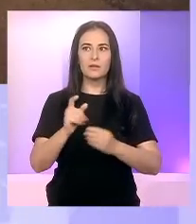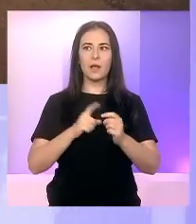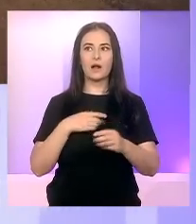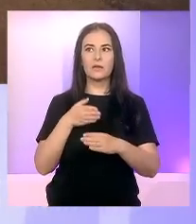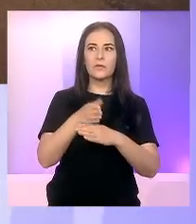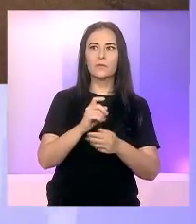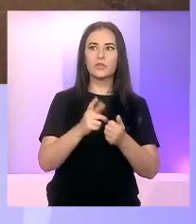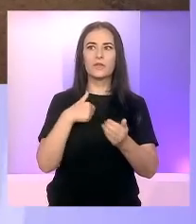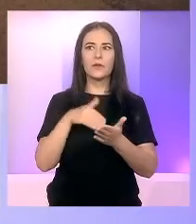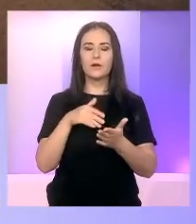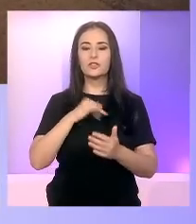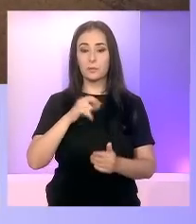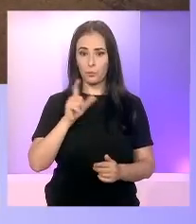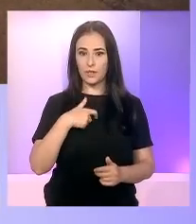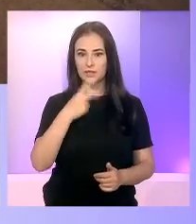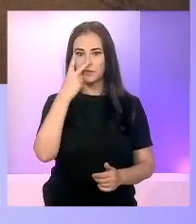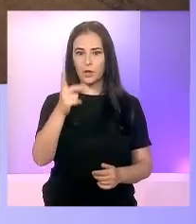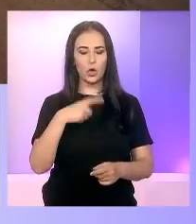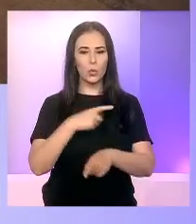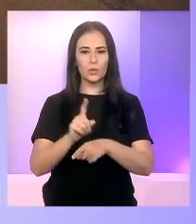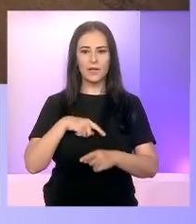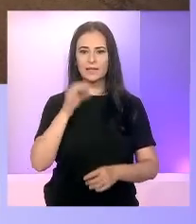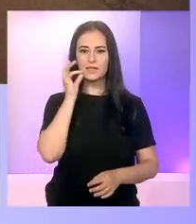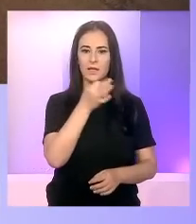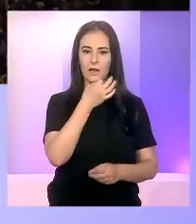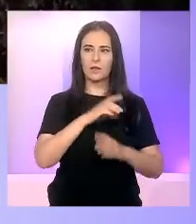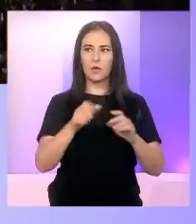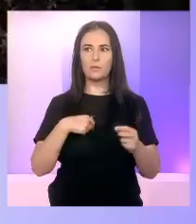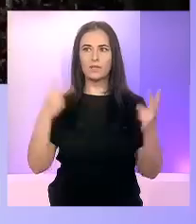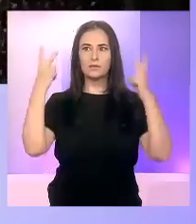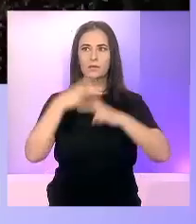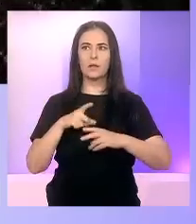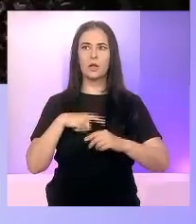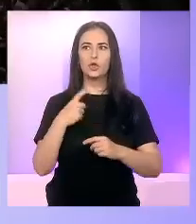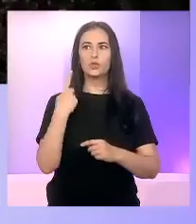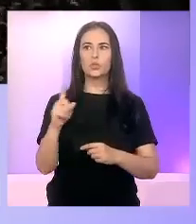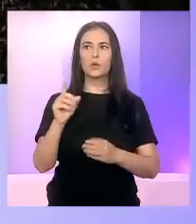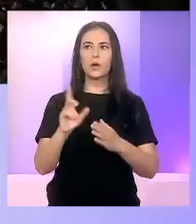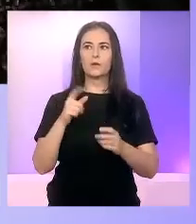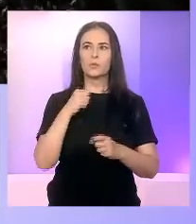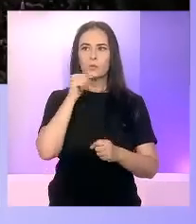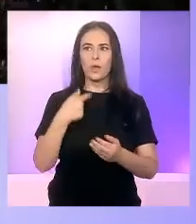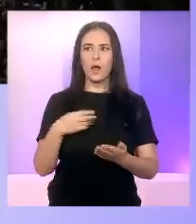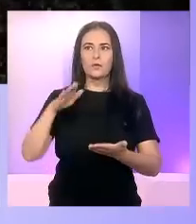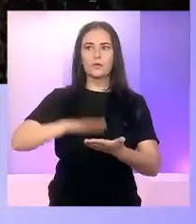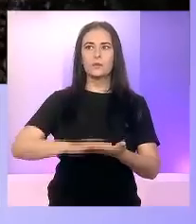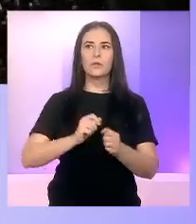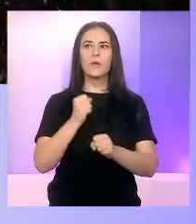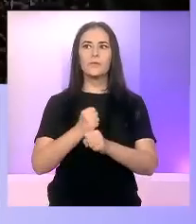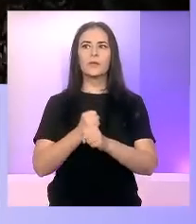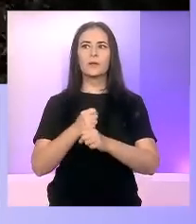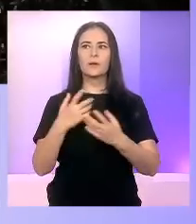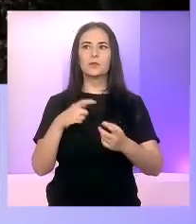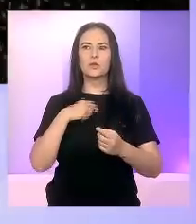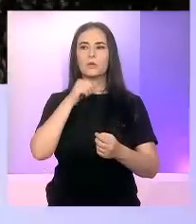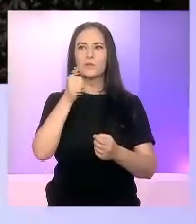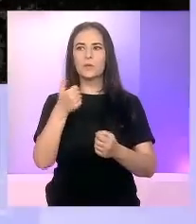investește și în ce fel investește acolo. Nu cu niște presiuni suplimentare venite din niște surse care nu ne-a participat și care efectiv nu